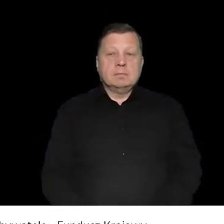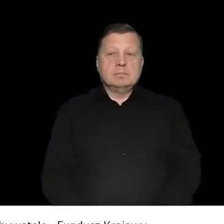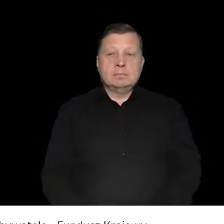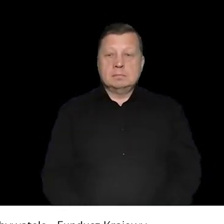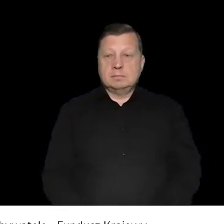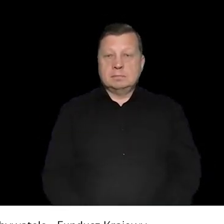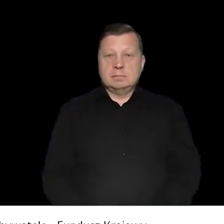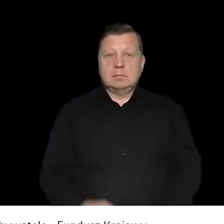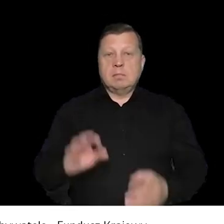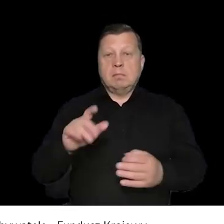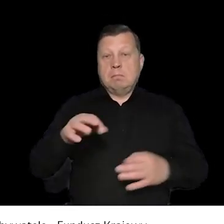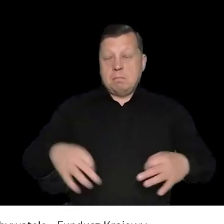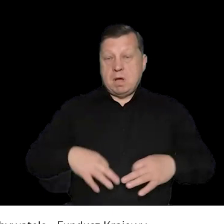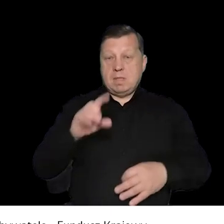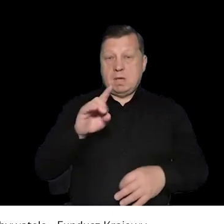Dobrze.